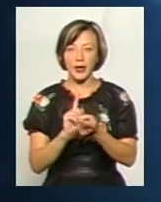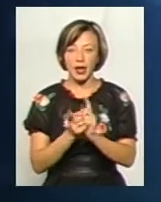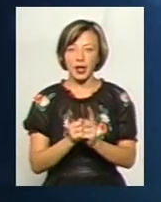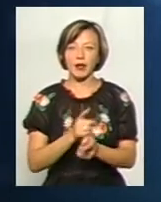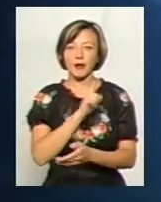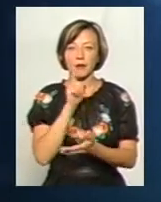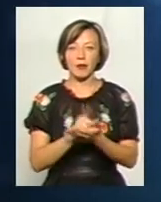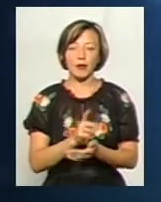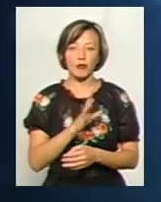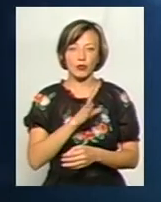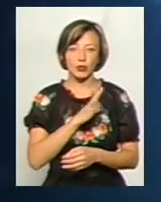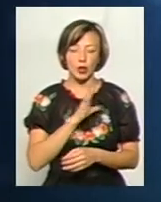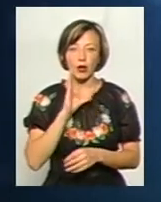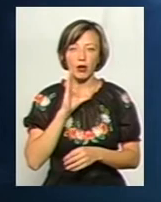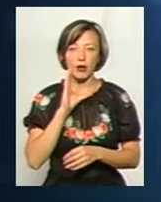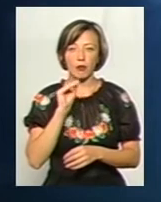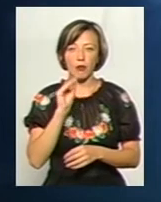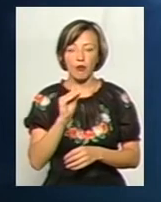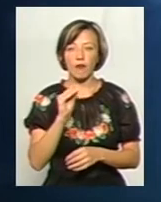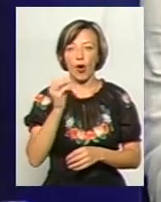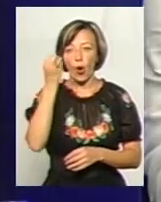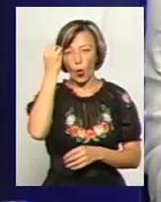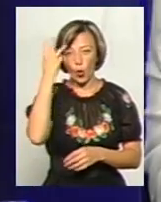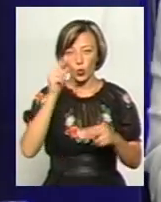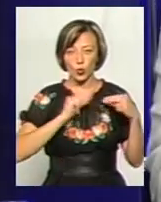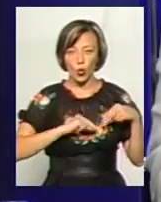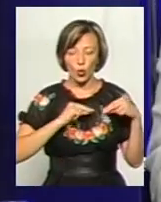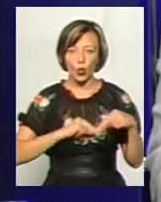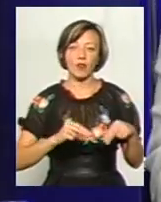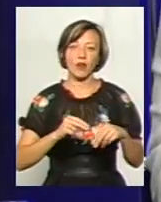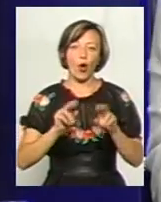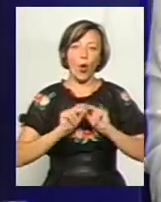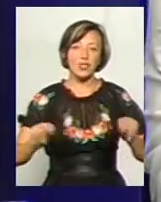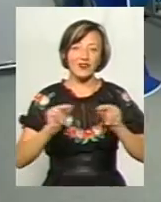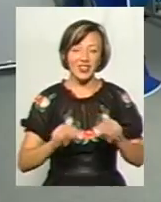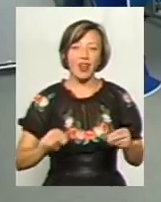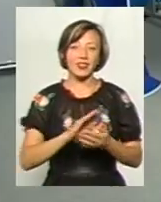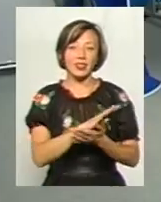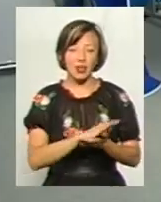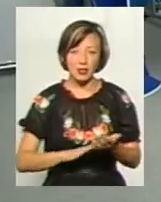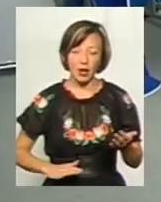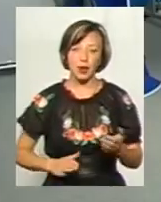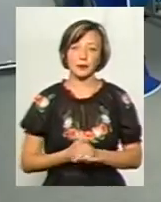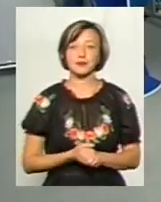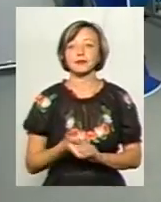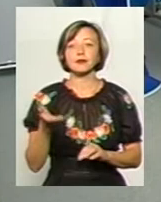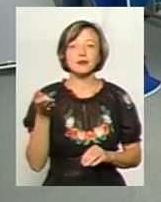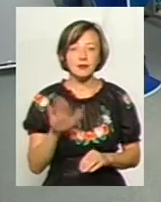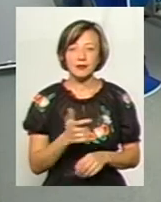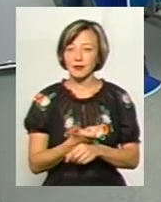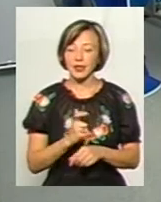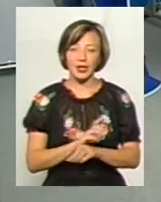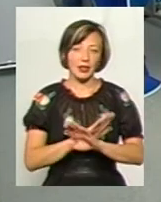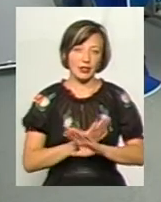має бути мова культурологів, це має бути мова освітян і так далі. Тому подібне. Давайте більше